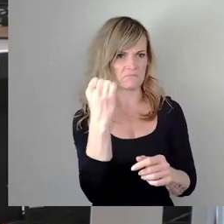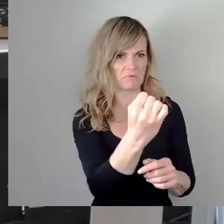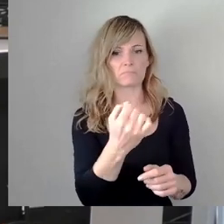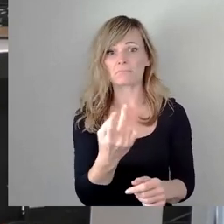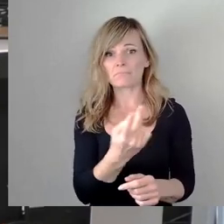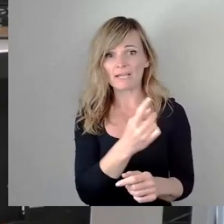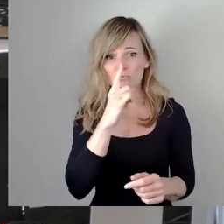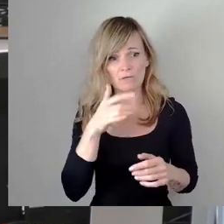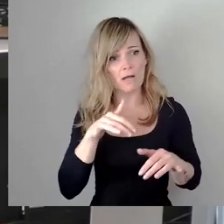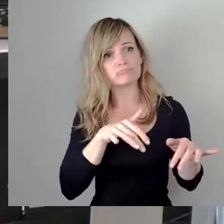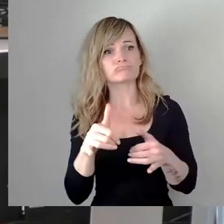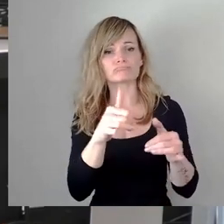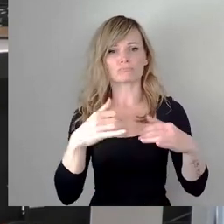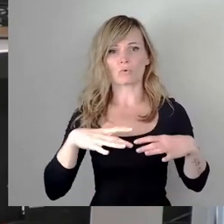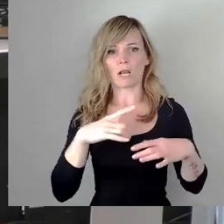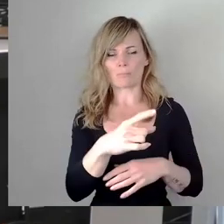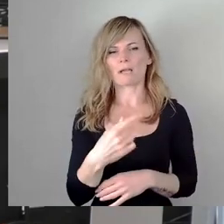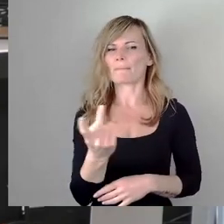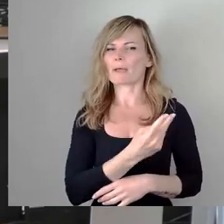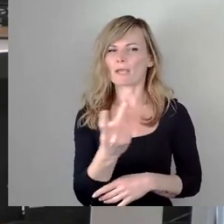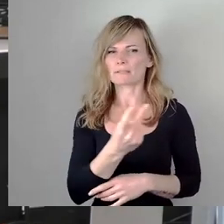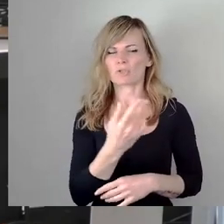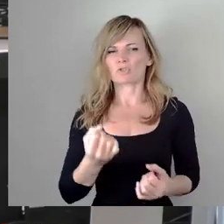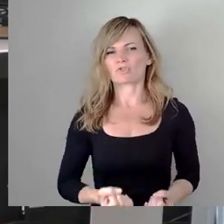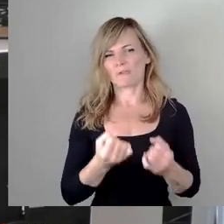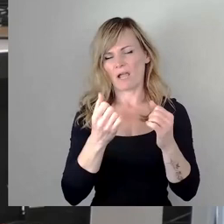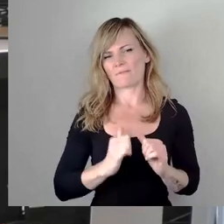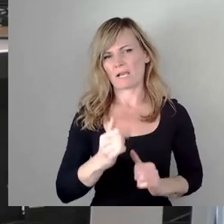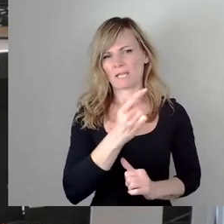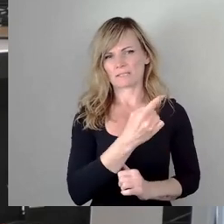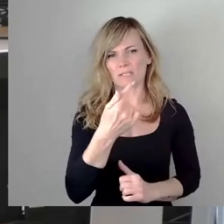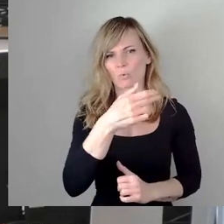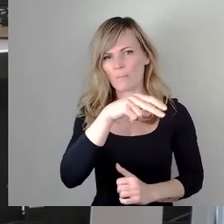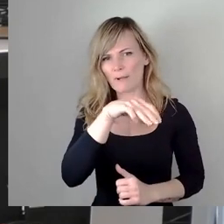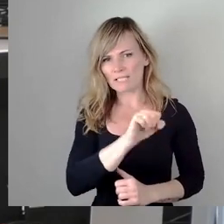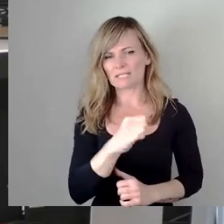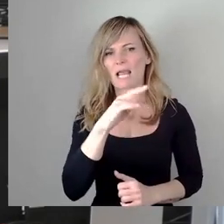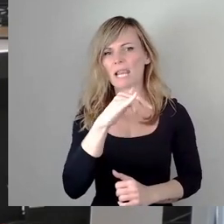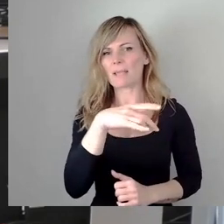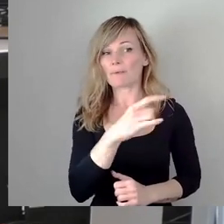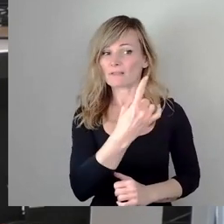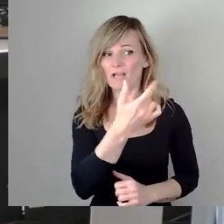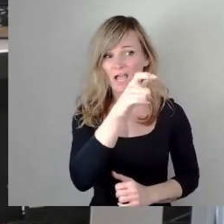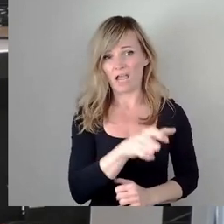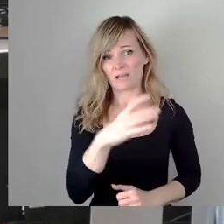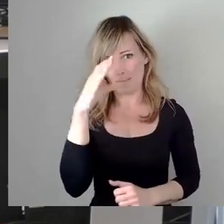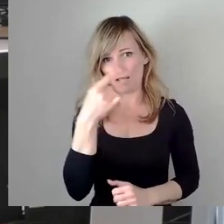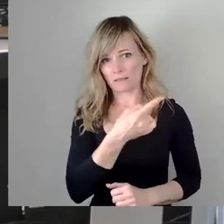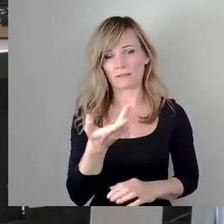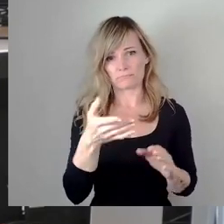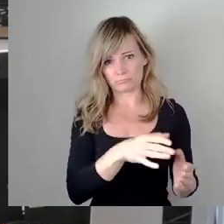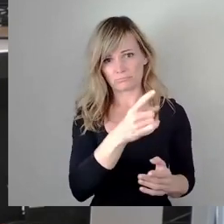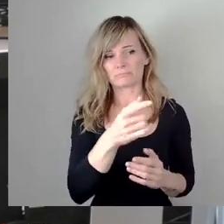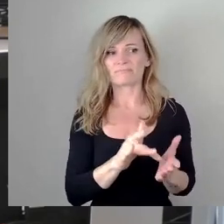verletzt, Thomas Lipp, einer der beiden Männer, verstarb im Krankenhaus an seinen schweren Verletzungen. Die Opfer von Mannheim